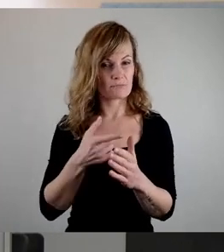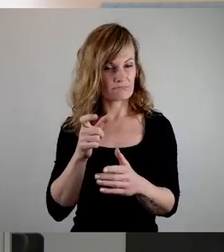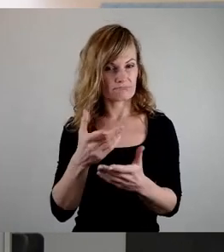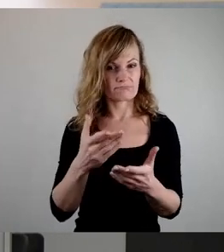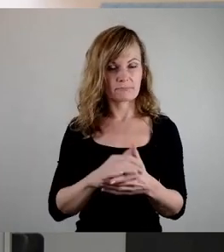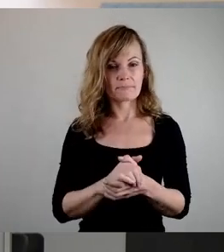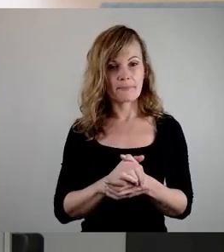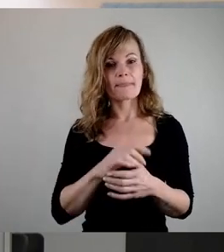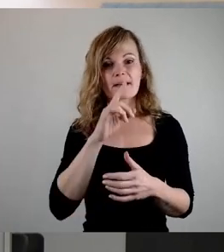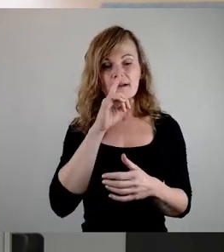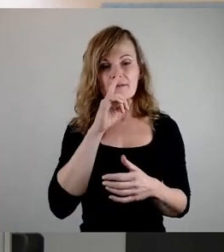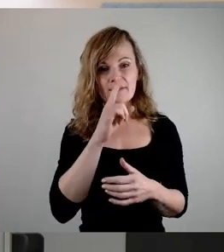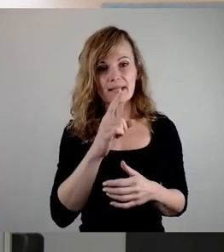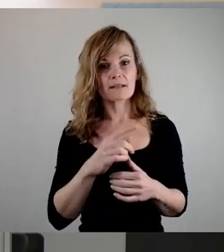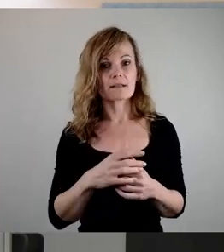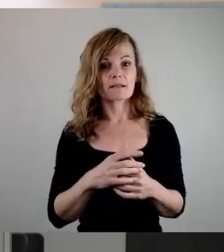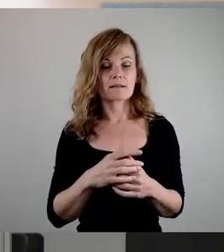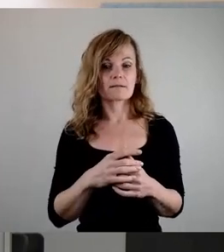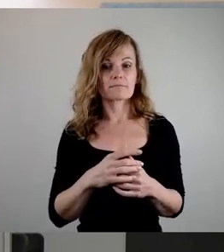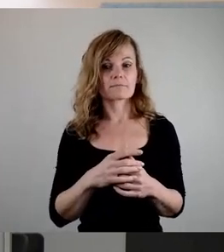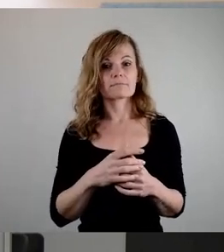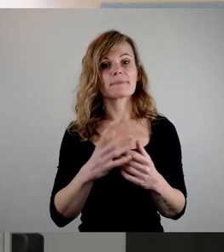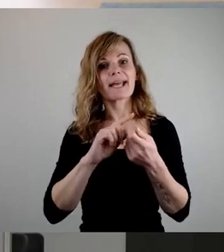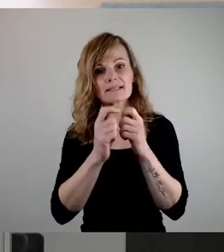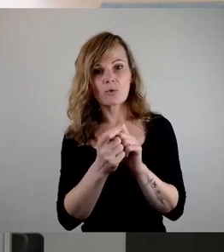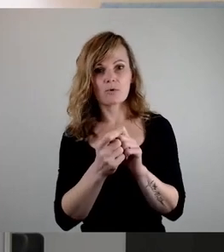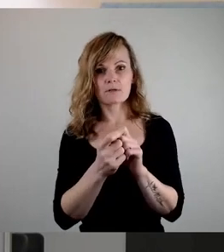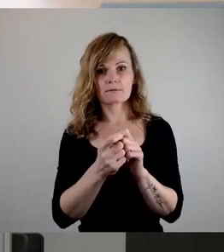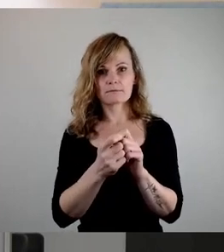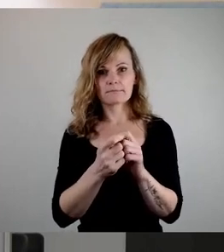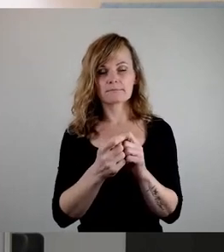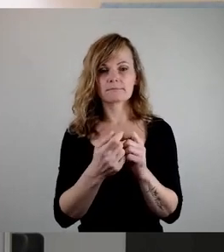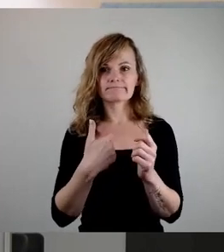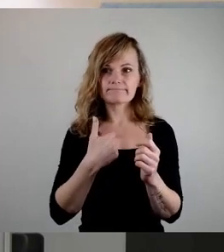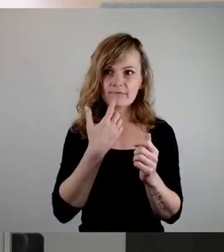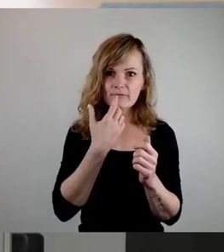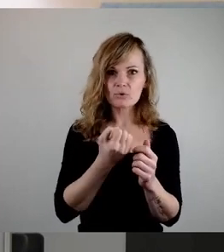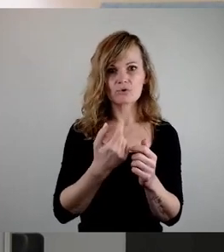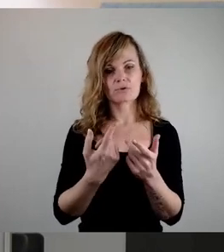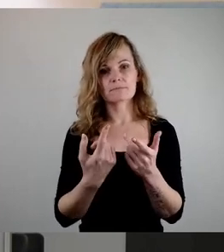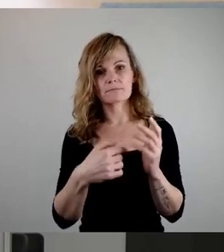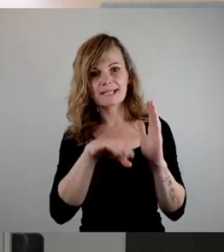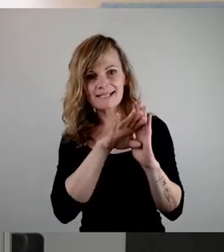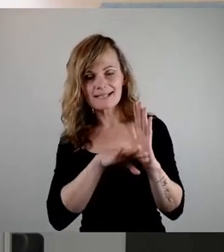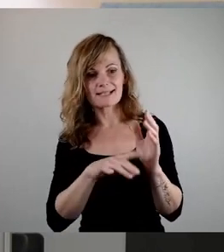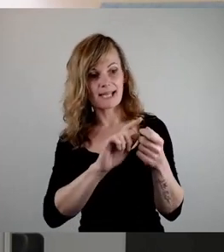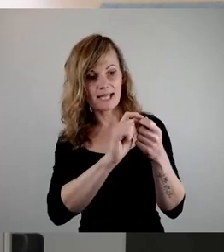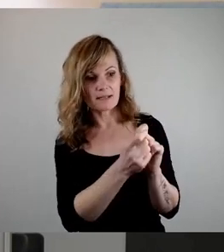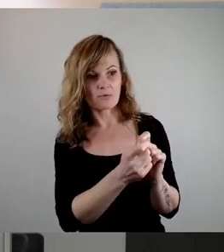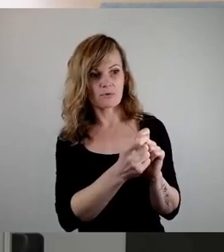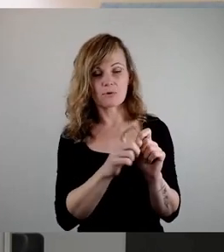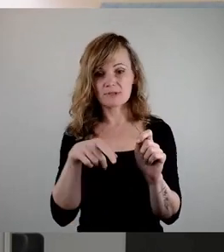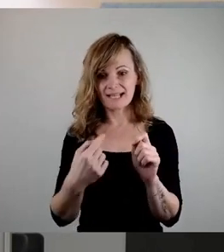wenn wir Änderungen durchführen wollen und es gesetzliche Änderungen gibt, die die Voraussetzungen dafür ändern,